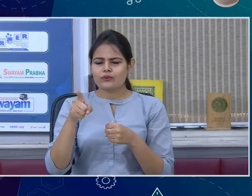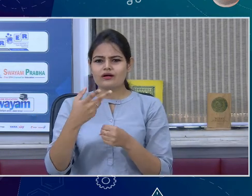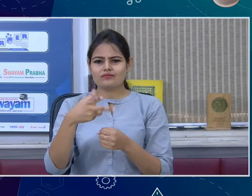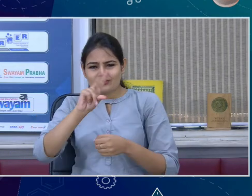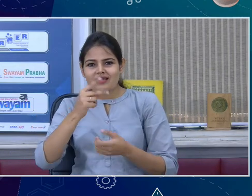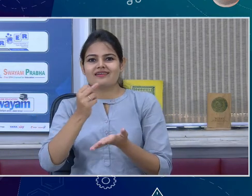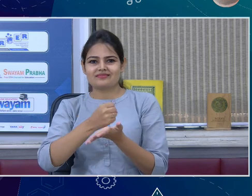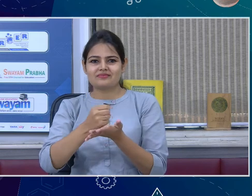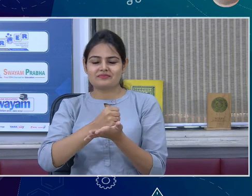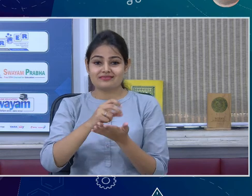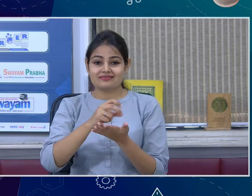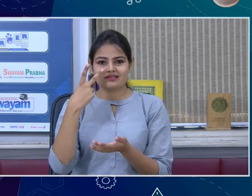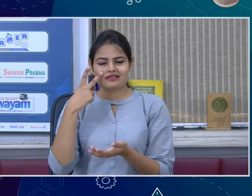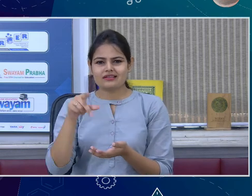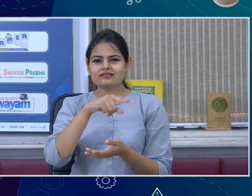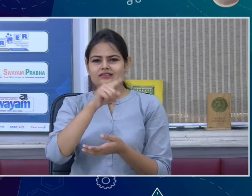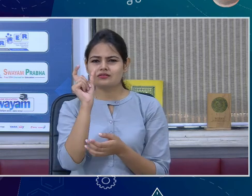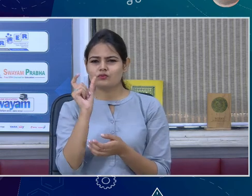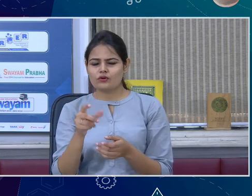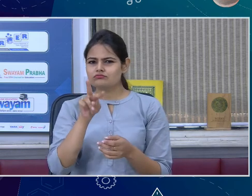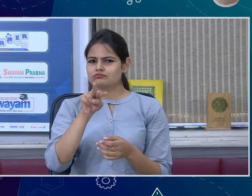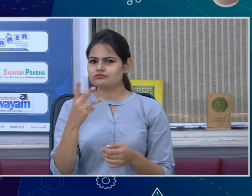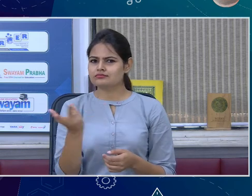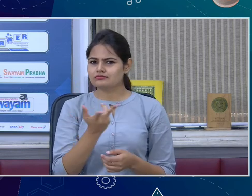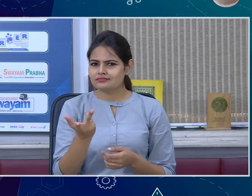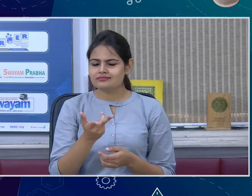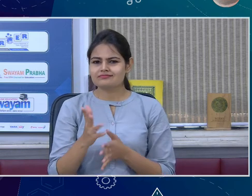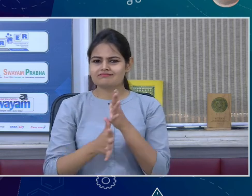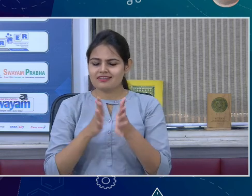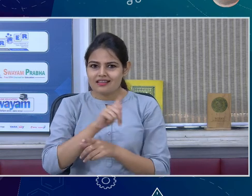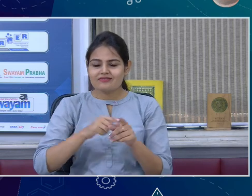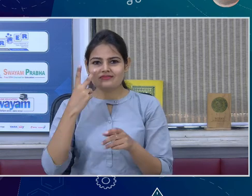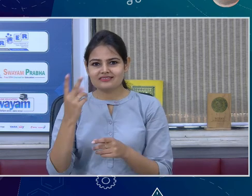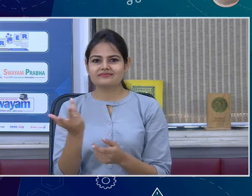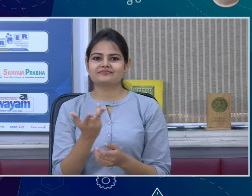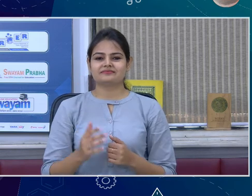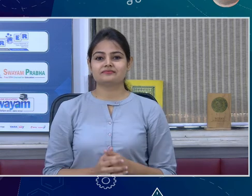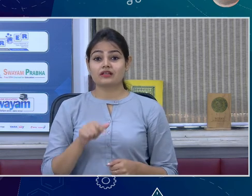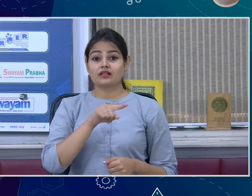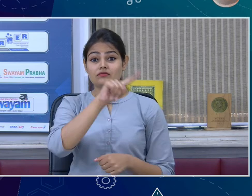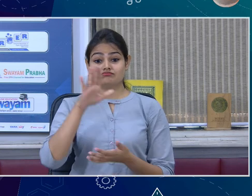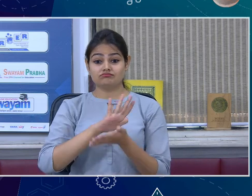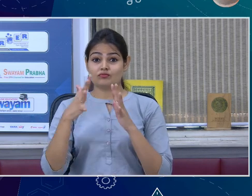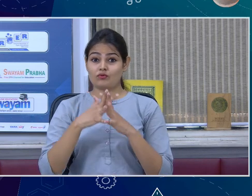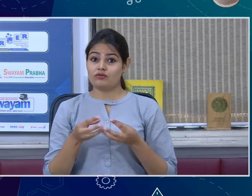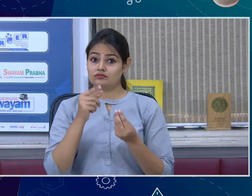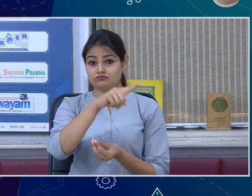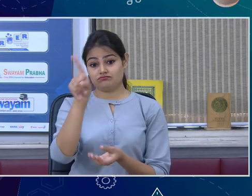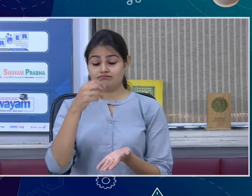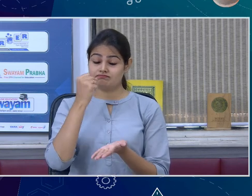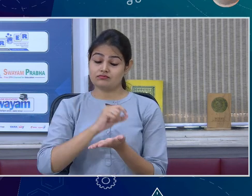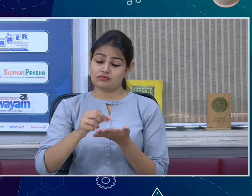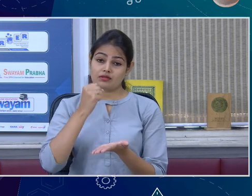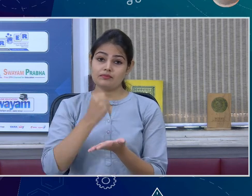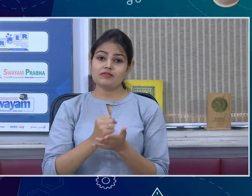करेंगे कैसे उसको एक्स्प्लें करेंगे कैसे उससे कहेंगे कैसे अपनी बात बताएंगे होमवक जो आपको मिला है वो जरूर करने की कोशिश कीजिएगा और मुझे